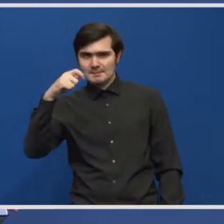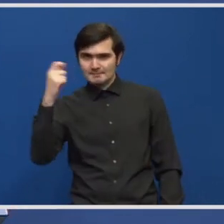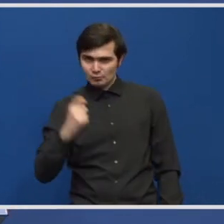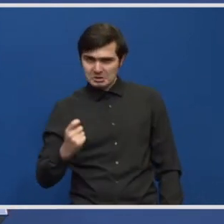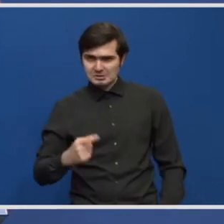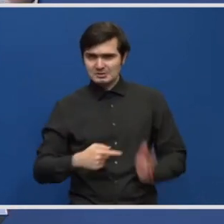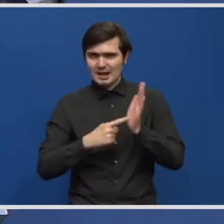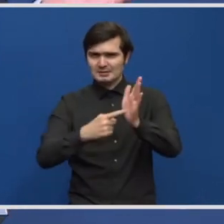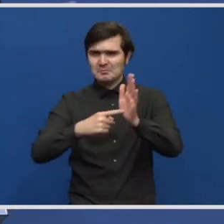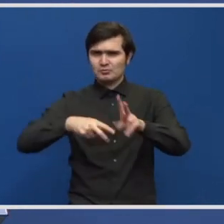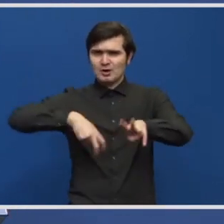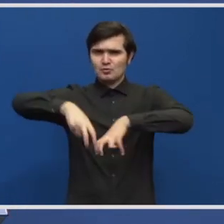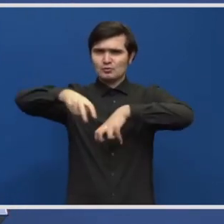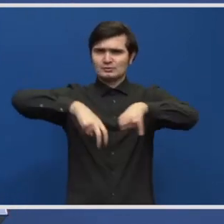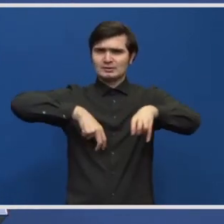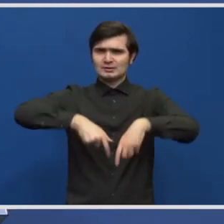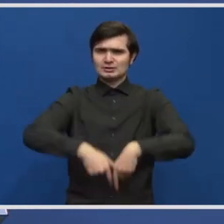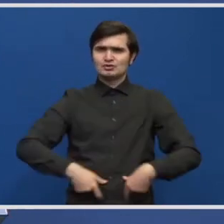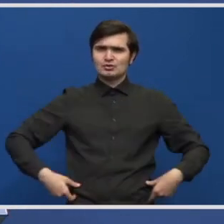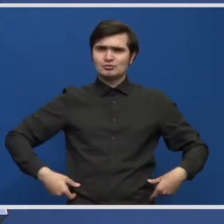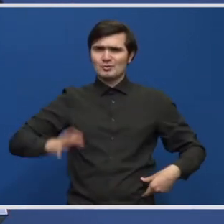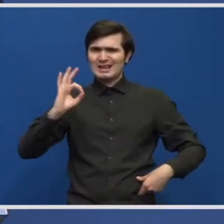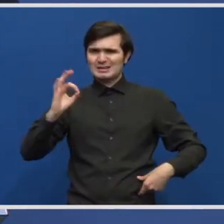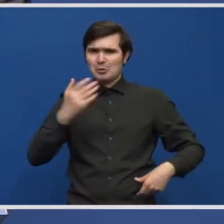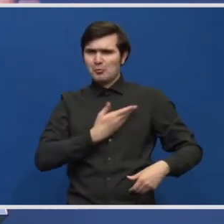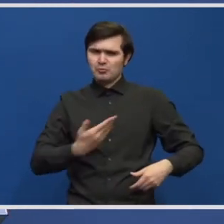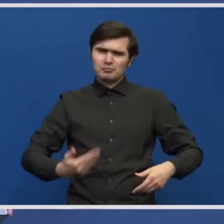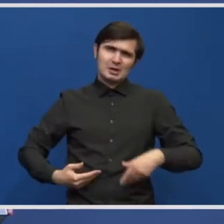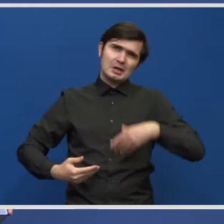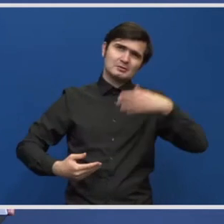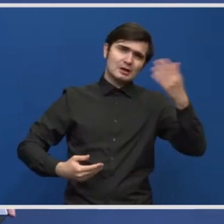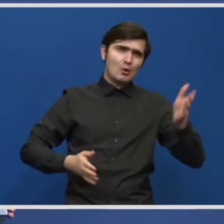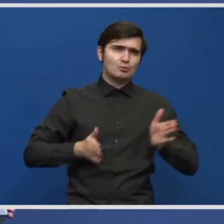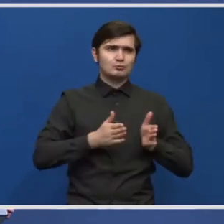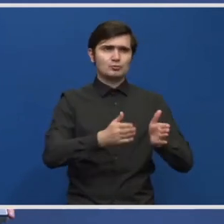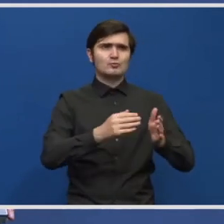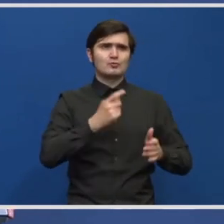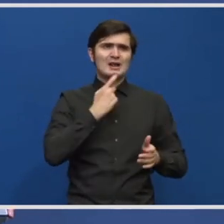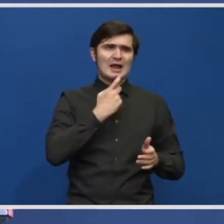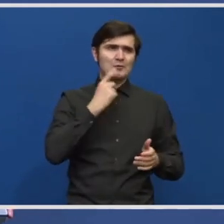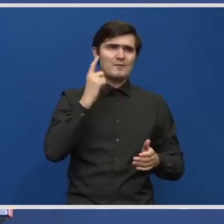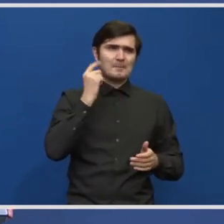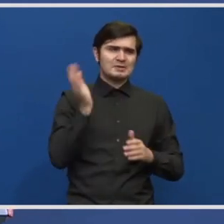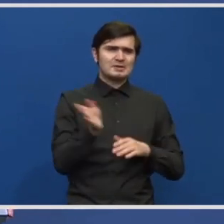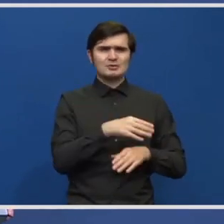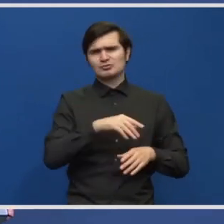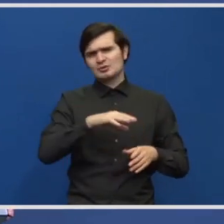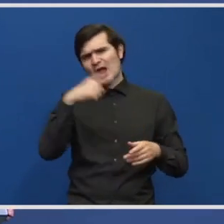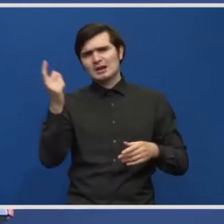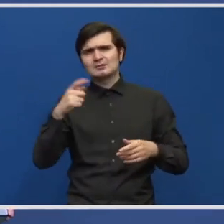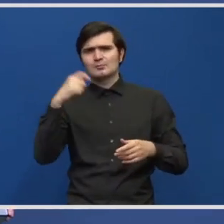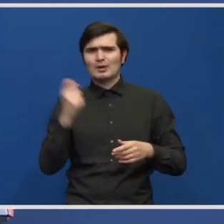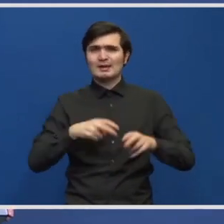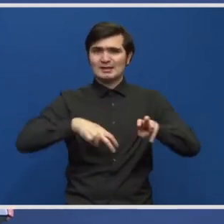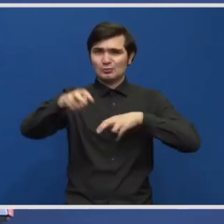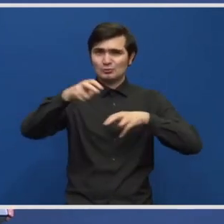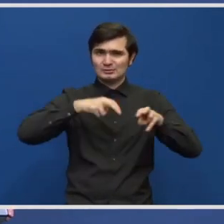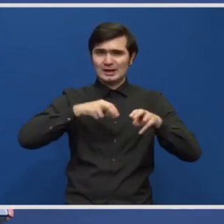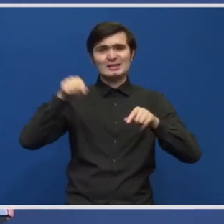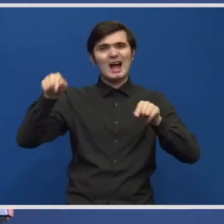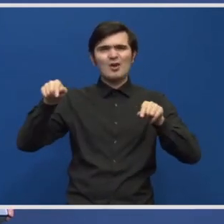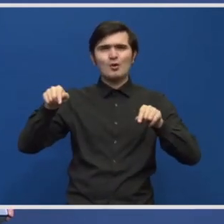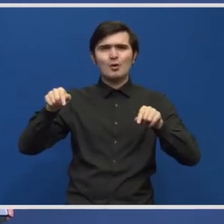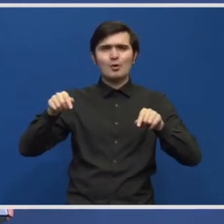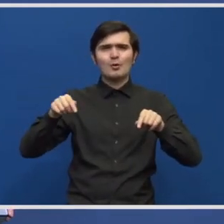să iau aici exemplu autostrezii de centura 0 a Bucureștiului, sau drumuri spre Sreovapitești, sau orice proiect la care vă gândiți de autostrade din România, unde,